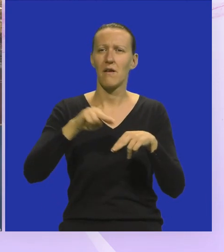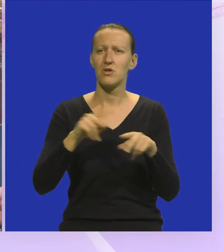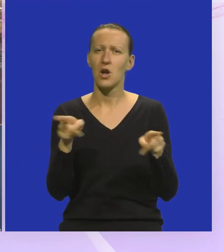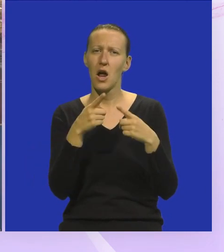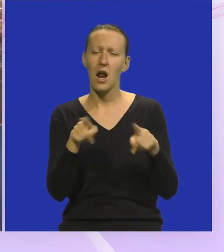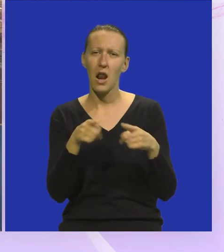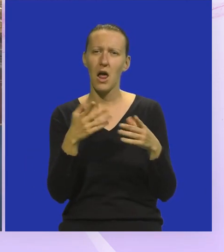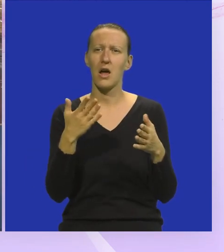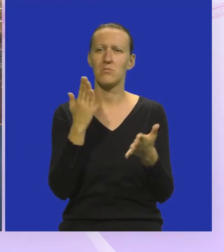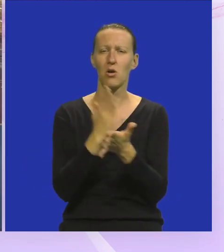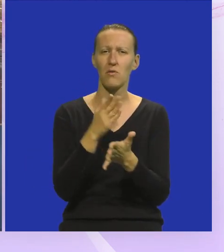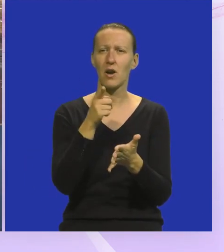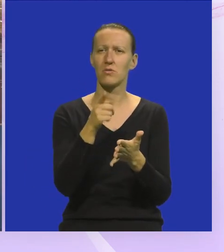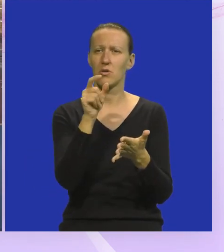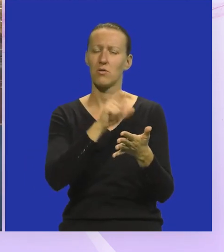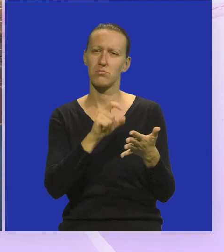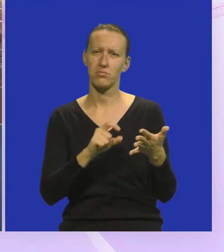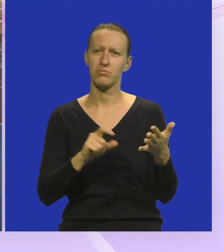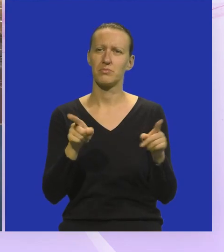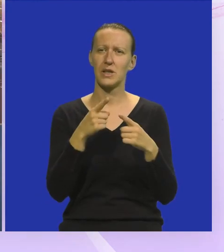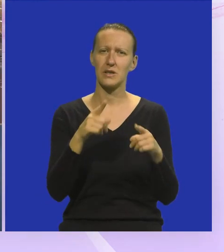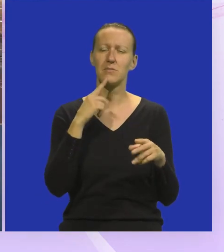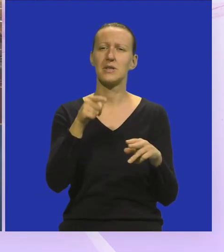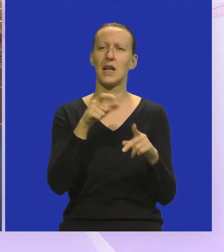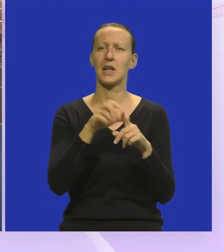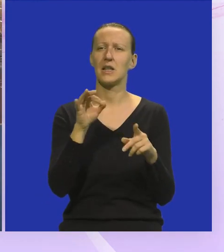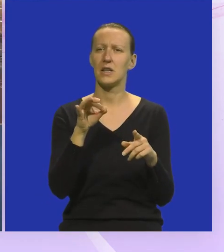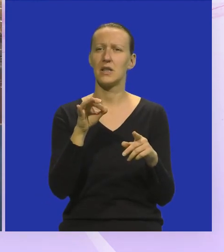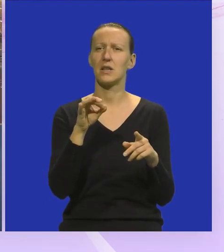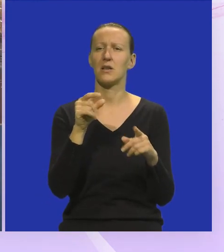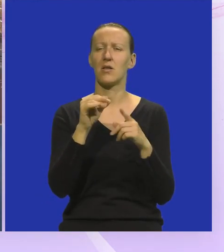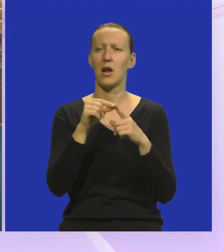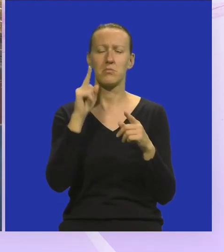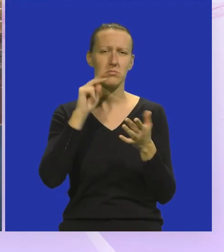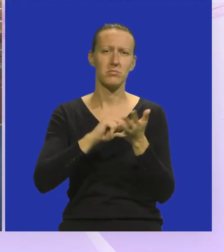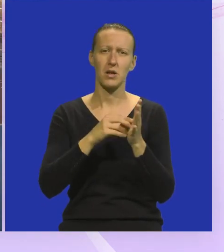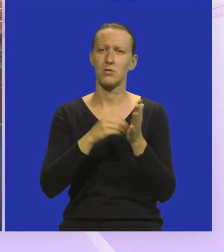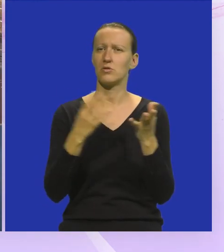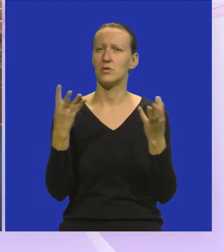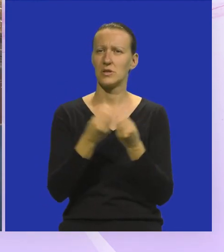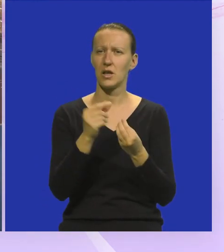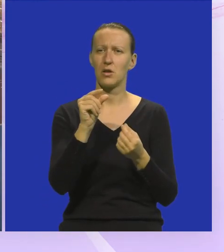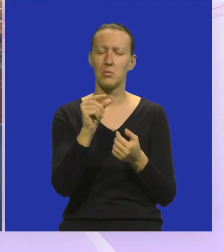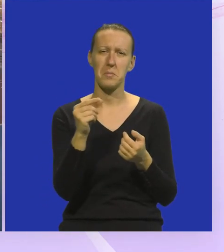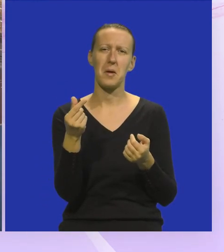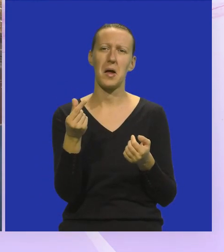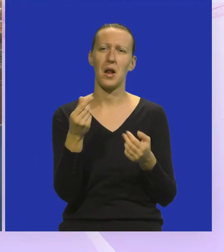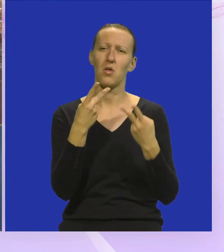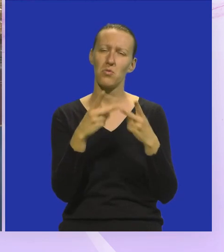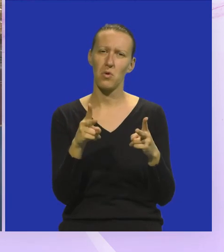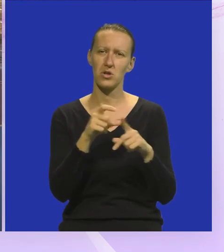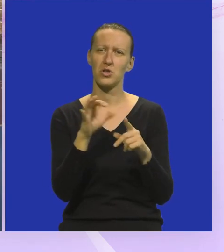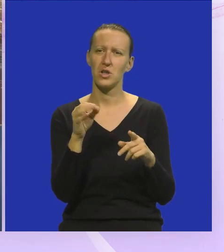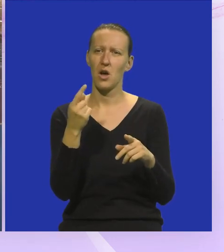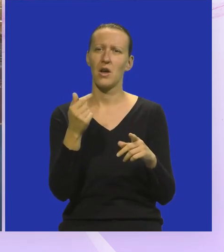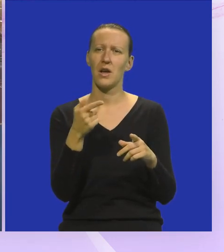glazba pasala kontekstu pjesme Zapravo za taj dio, rap dio smo osmislili još zajedno malo drugačiji